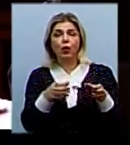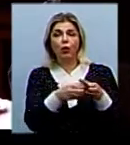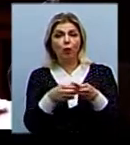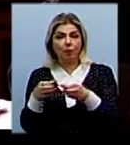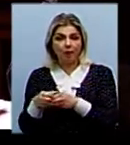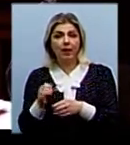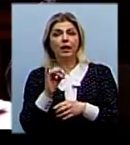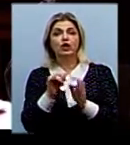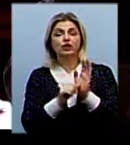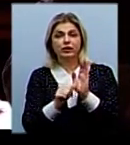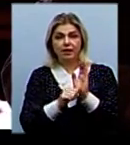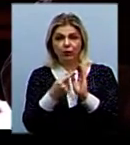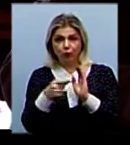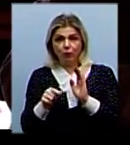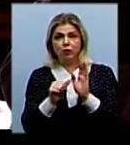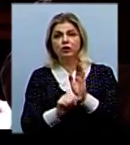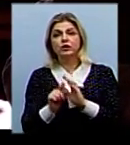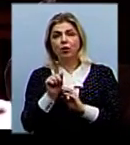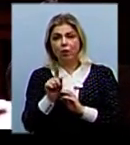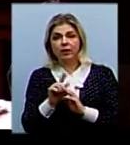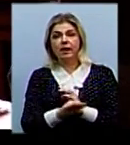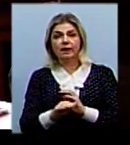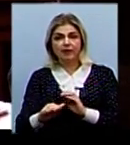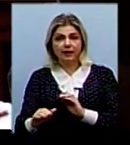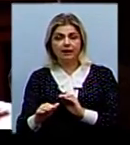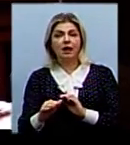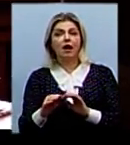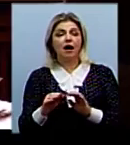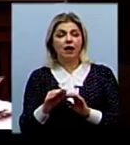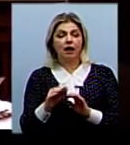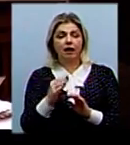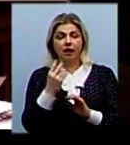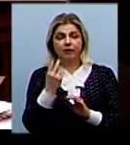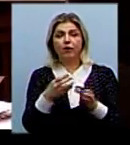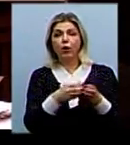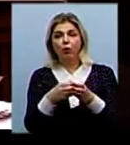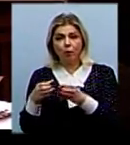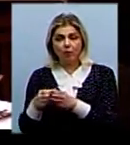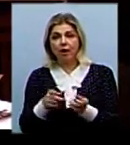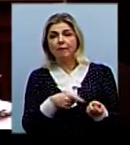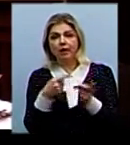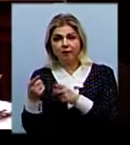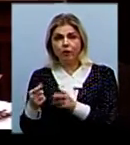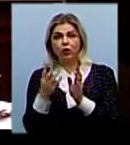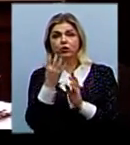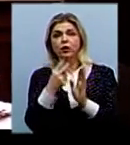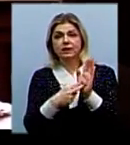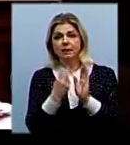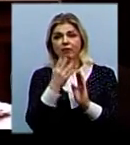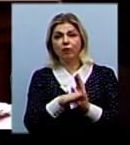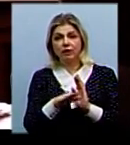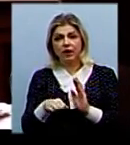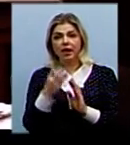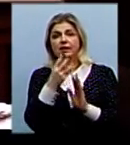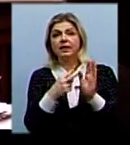підуть, 60-й – 61 дитина, 2 групи повноцінні переходять, 47-й – 2 дітей,